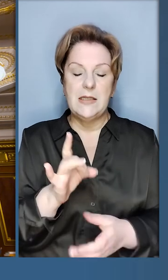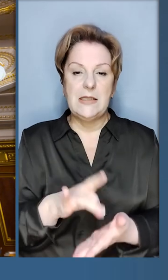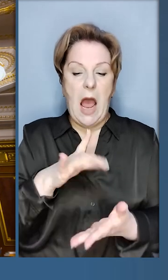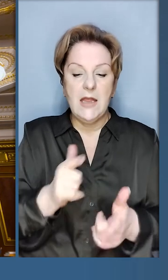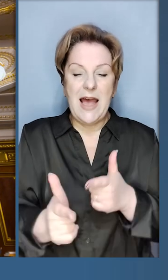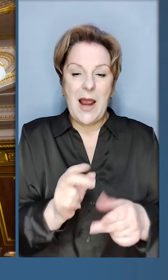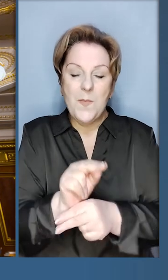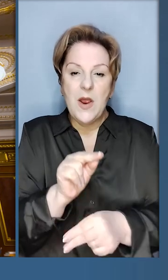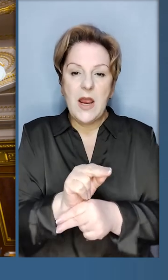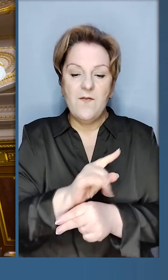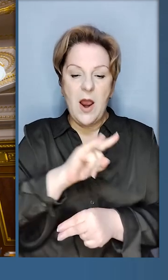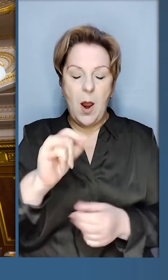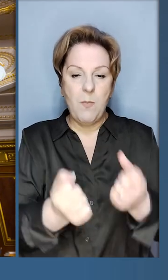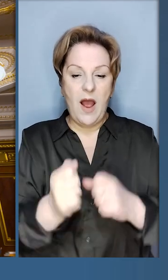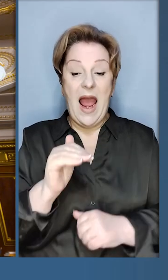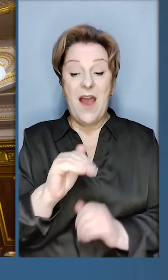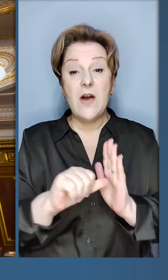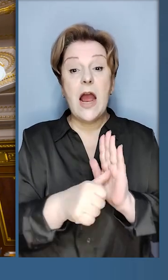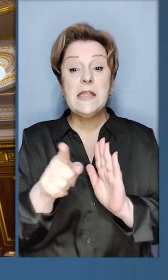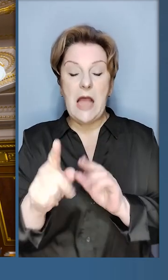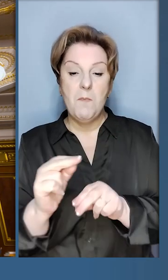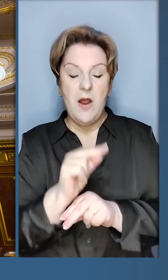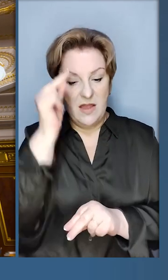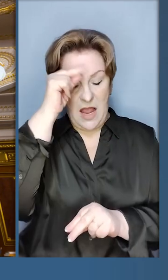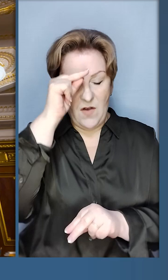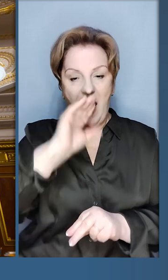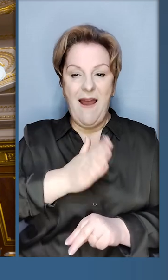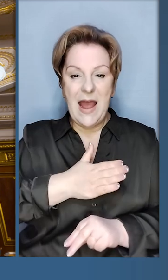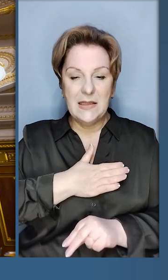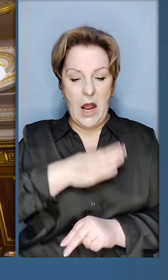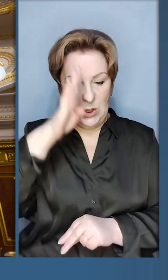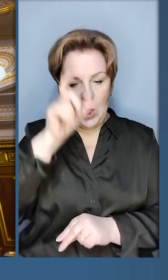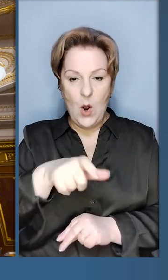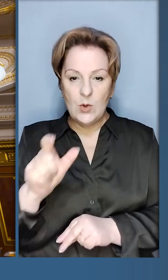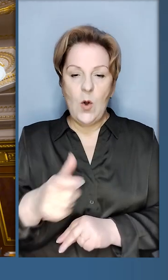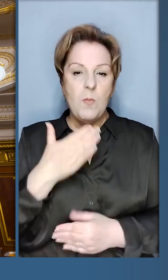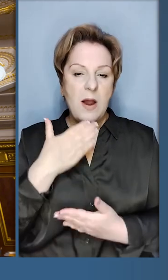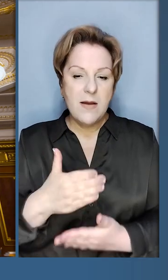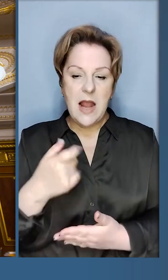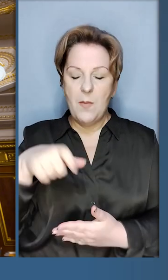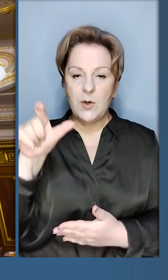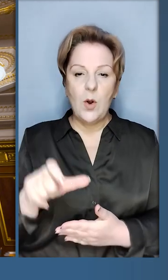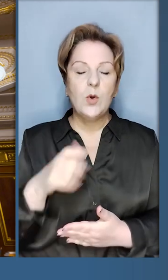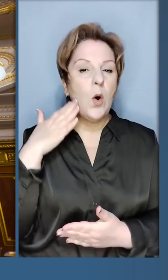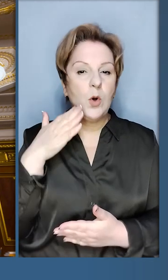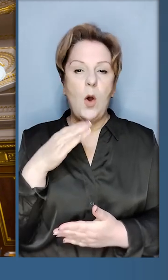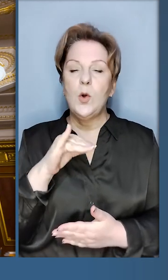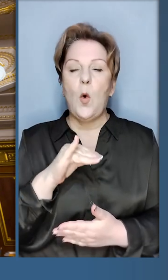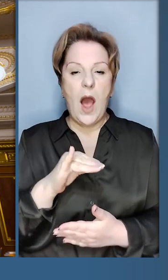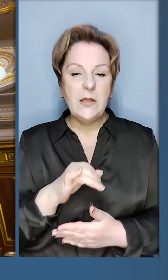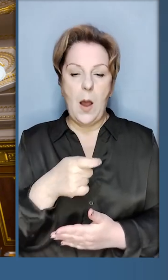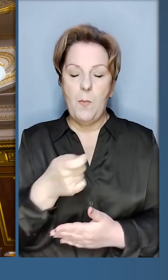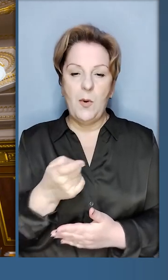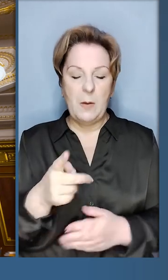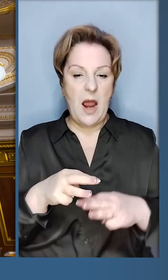Центр підготовки пілотів F-16. Там навчатимуться наші хлопці. Я дякую президенту Румунії Юганізу